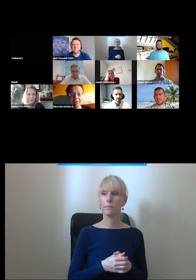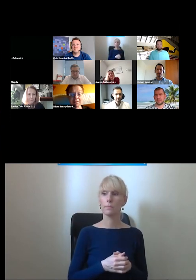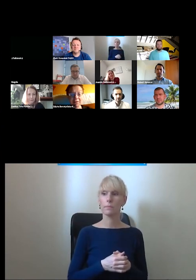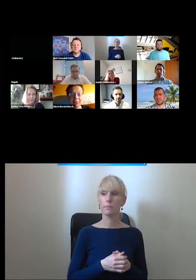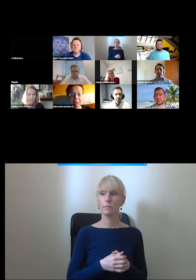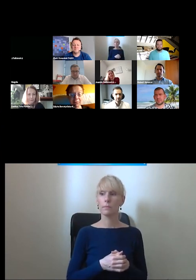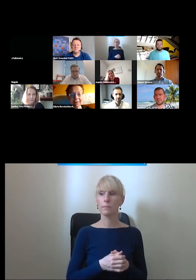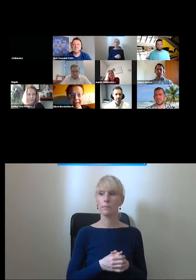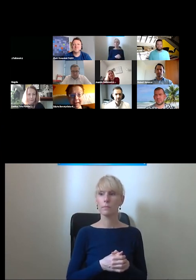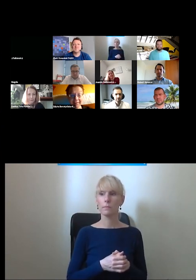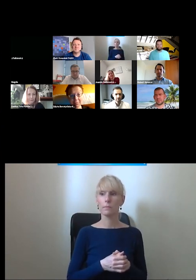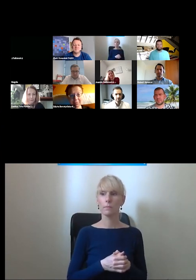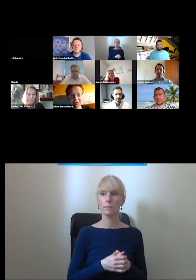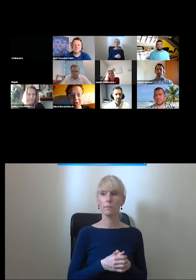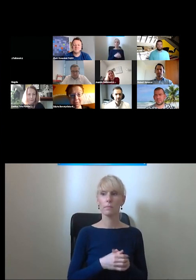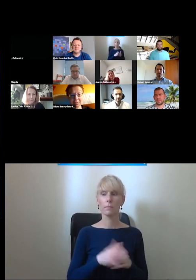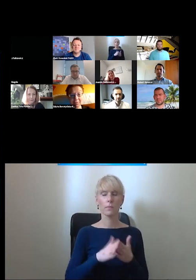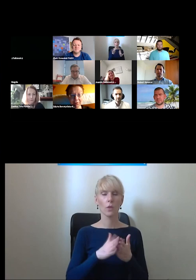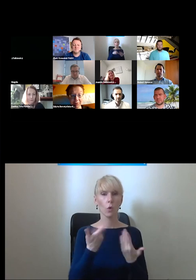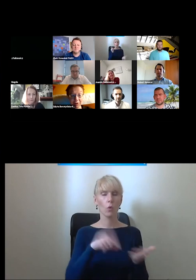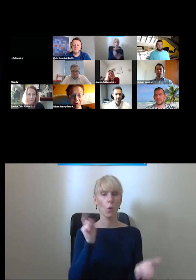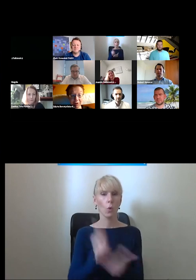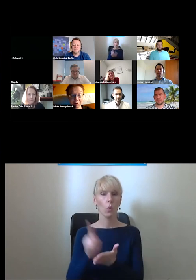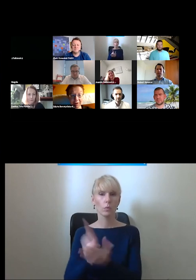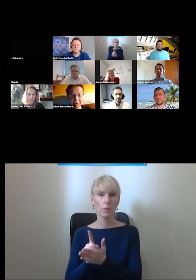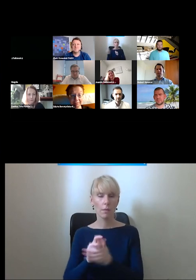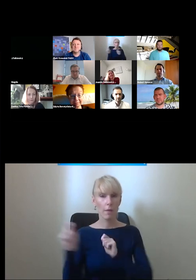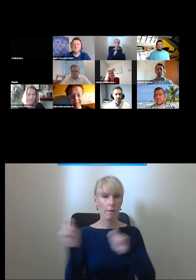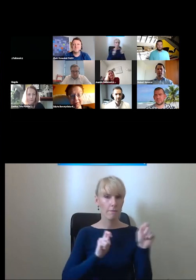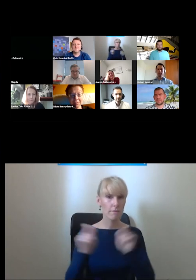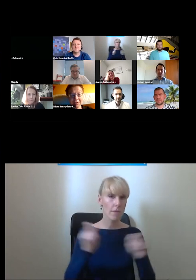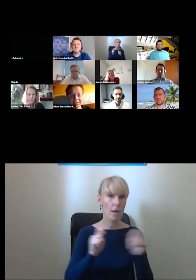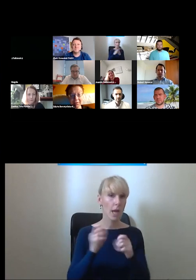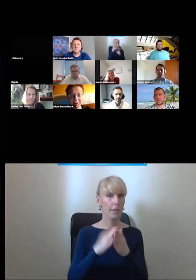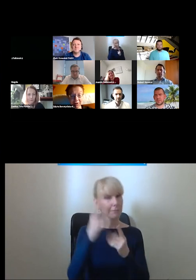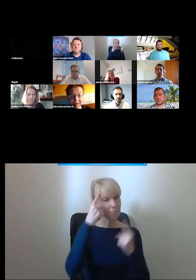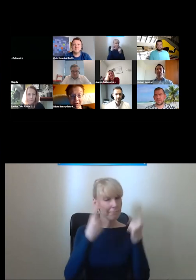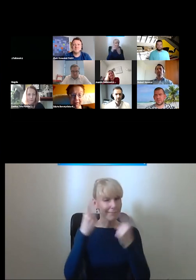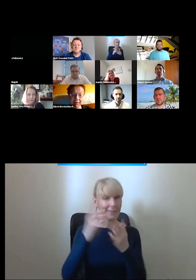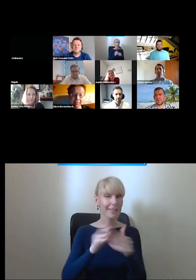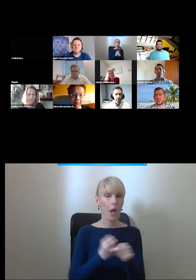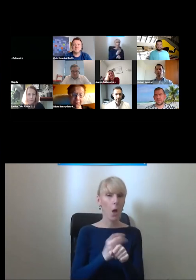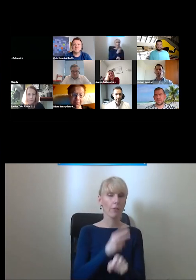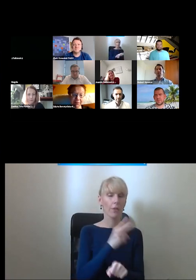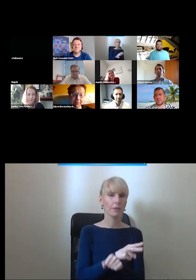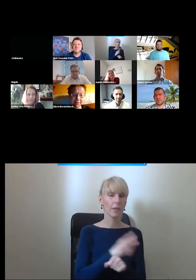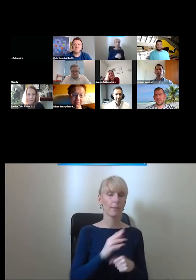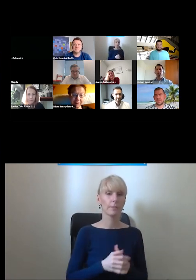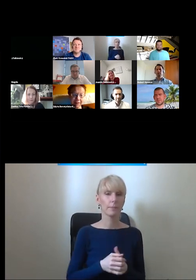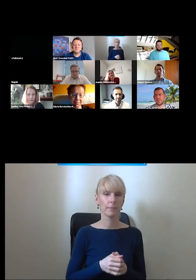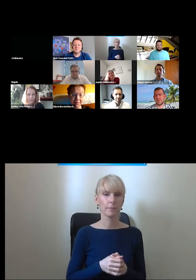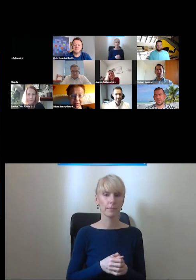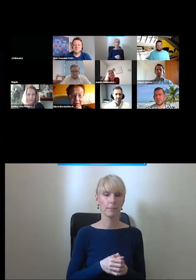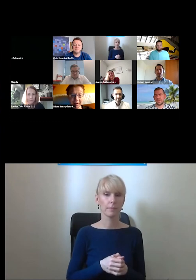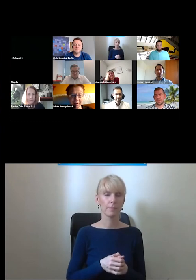cóż i życzę Państwu udanych wakacji pomimo wszystko myślmy o dostępności i ta dostępność nas dotyczy wszystkich ja wiem